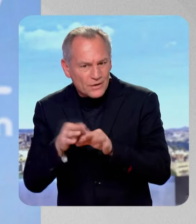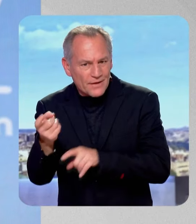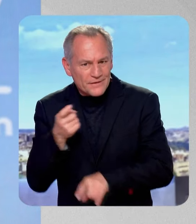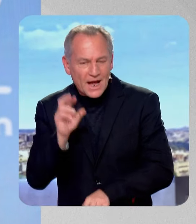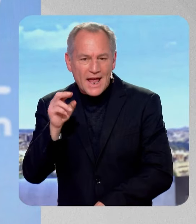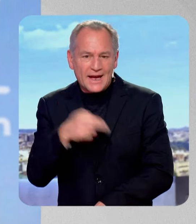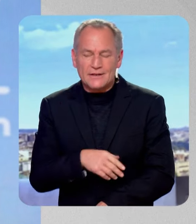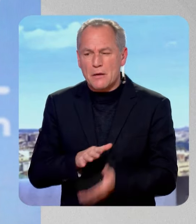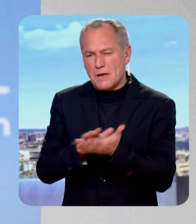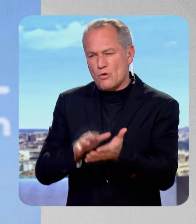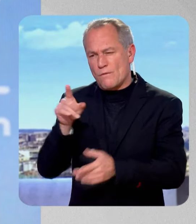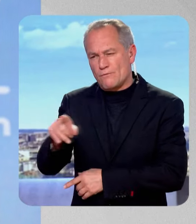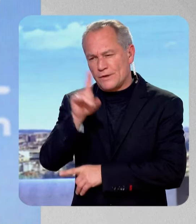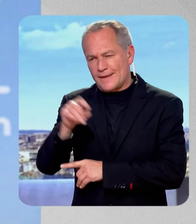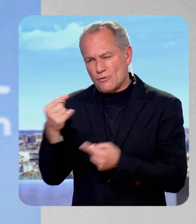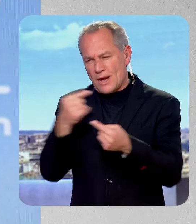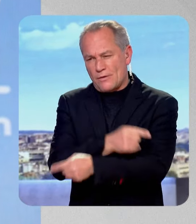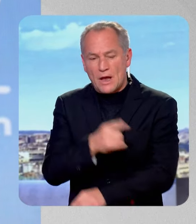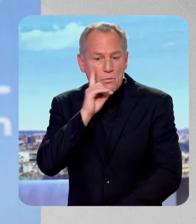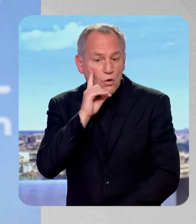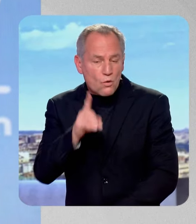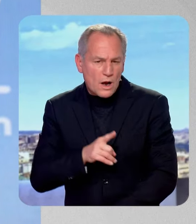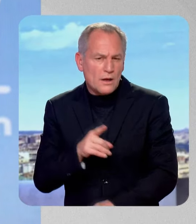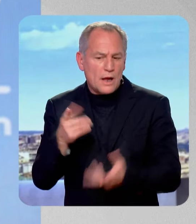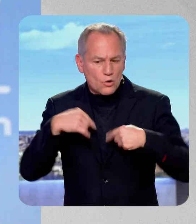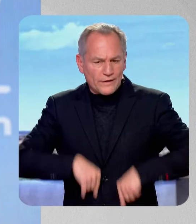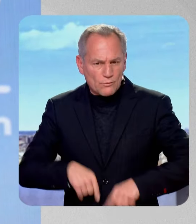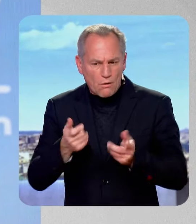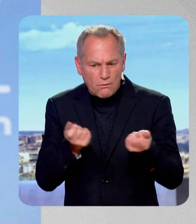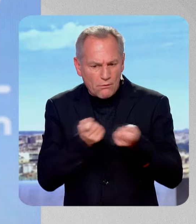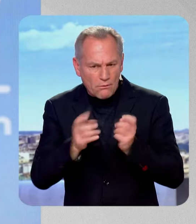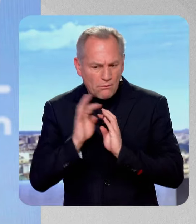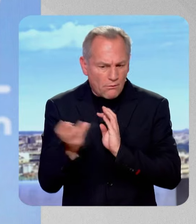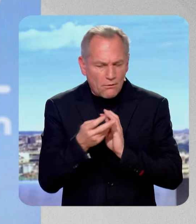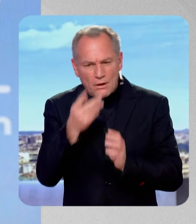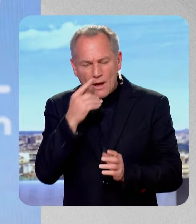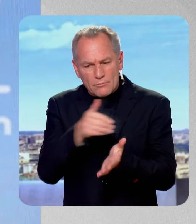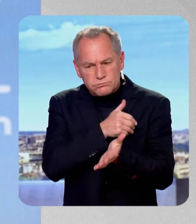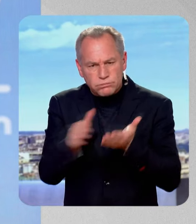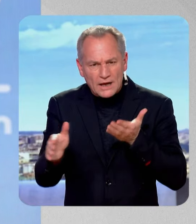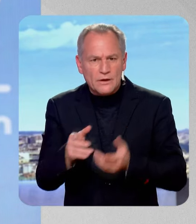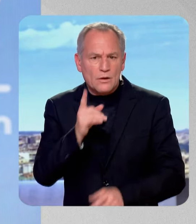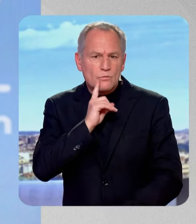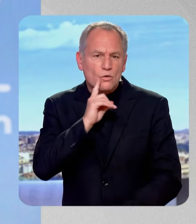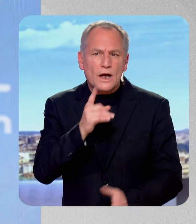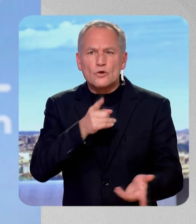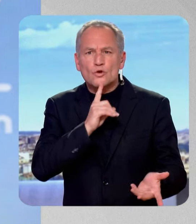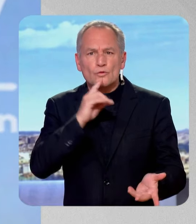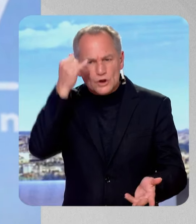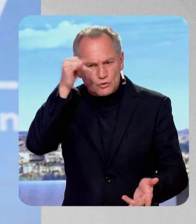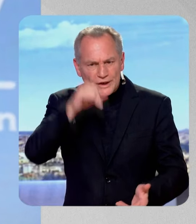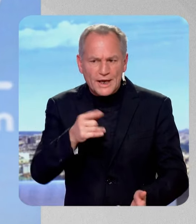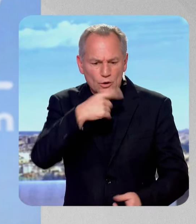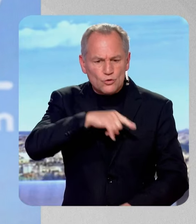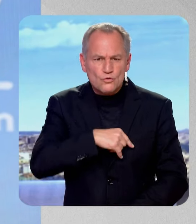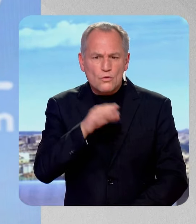La question c'est pourquoi on veut censurer ce gouvernement ? On dit depuis le mois de juillet que le nouveau Front populaire est arrivé en tête des élections